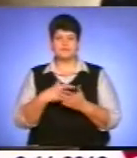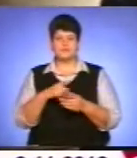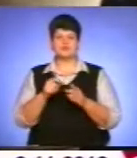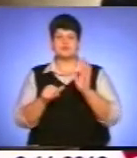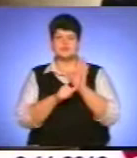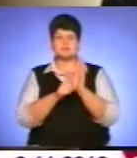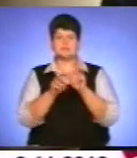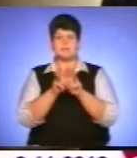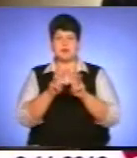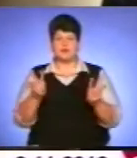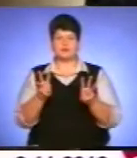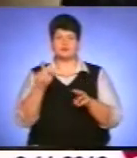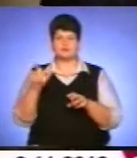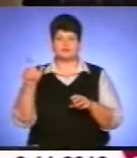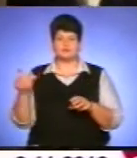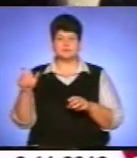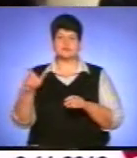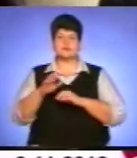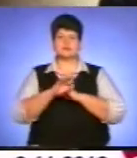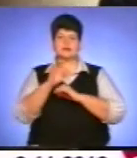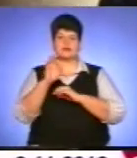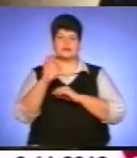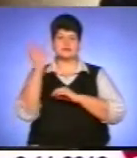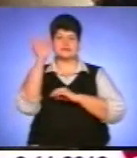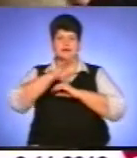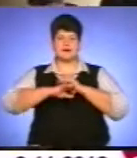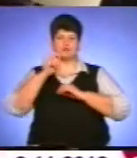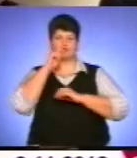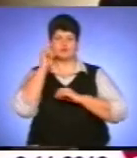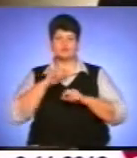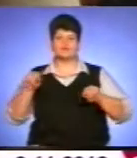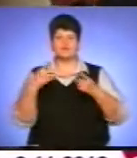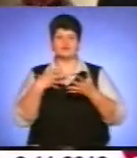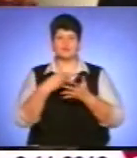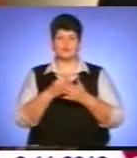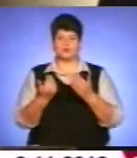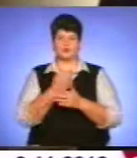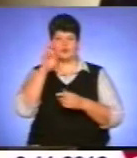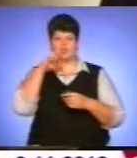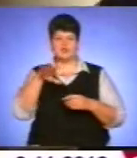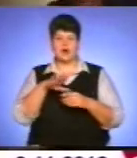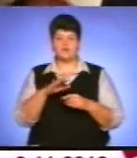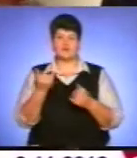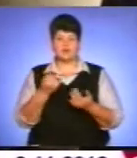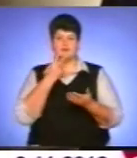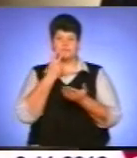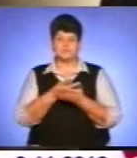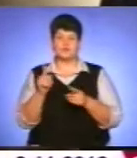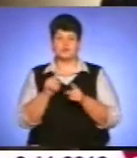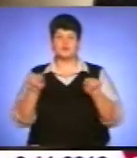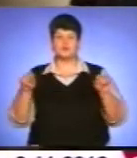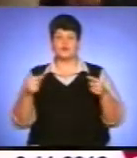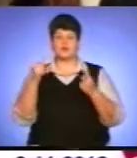мільйонів жителів Галичини, Буковини, Закарпаття, вони створили свою нову державу. І знамено, що створення